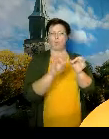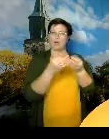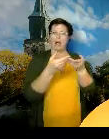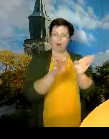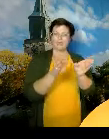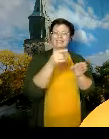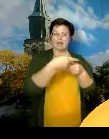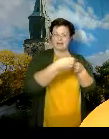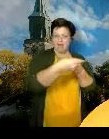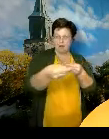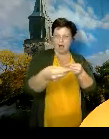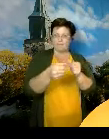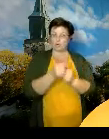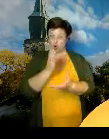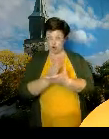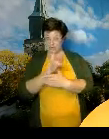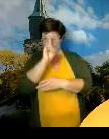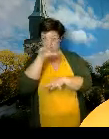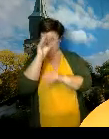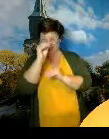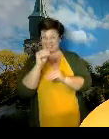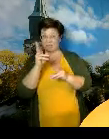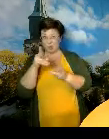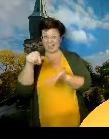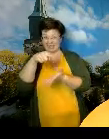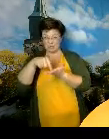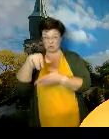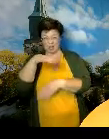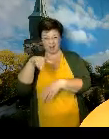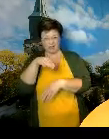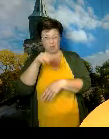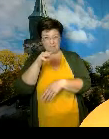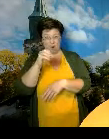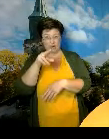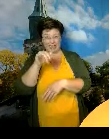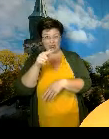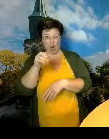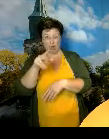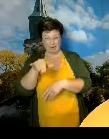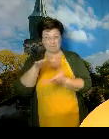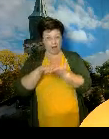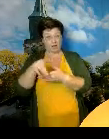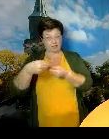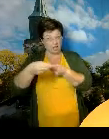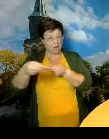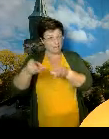käsityksessä, että näitä on myös keskustan monitorissa, mutta nyt tämä minun täytyy ihan varmistaa.